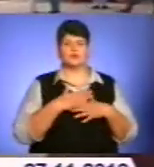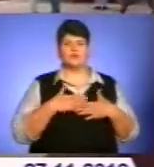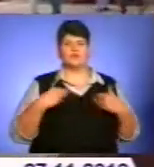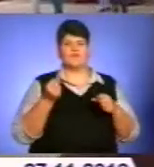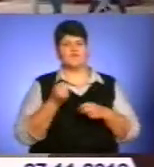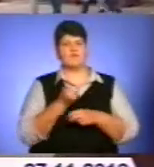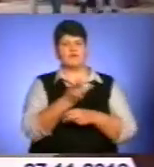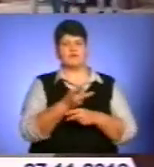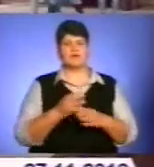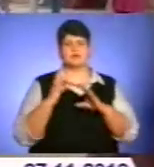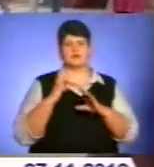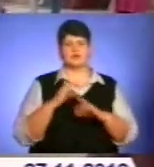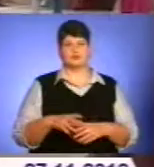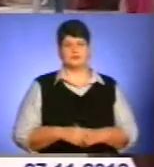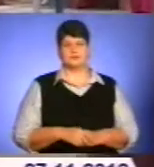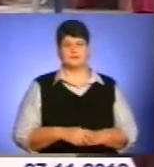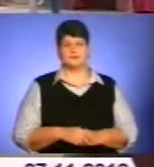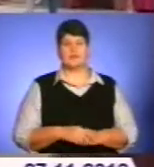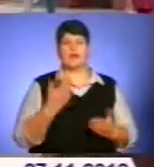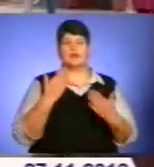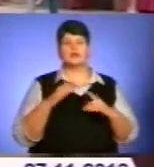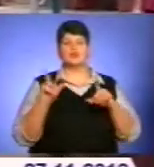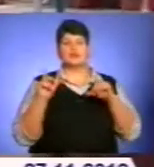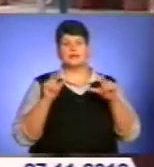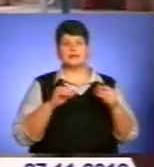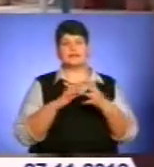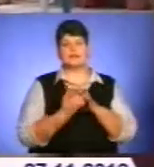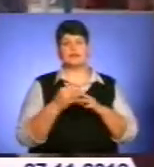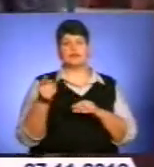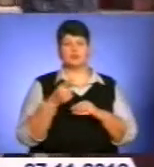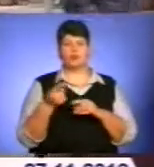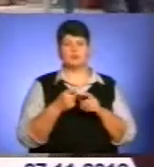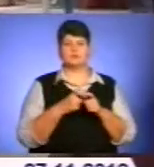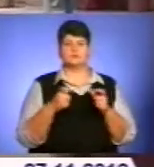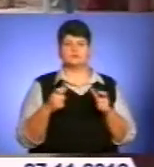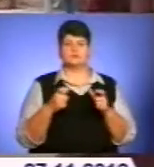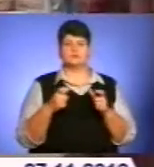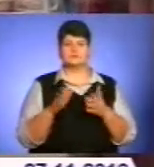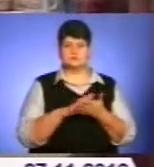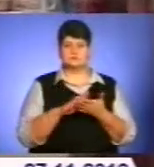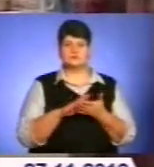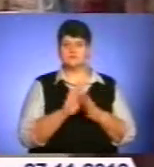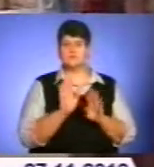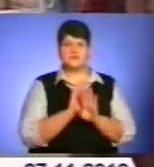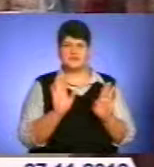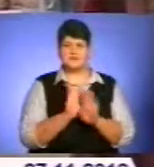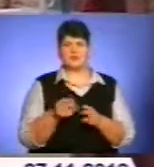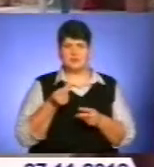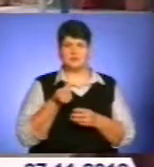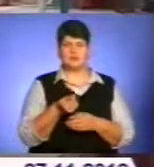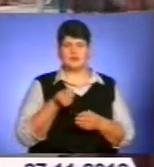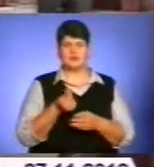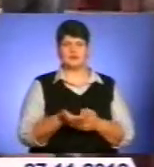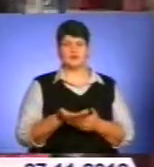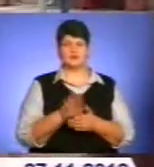виганіють автобуса як пса. А якщо їдете з села до Тернополя, то побільних чи ні? Ні, плачу кожен раз.